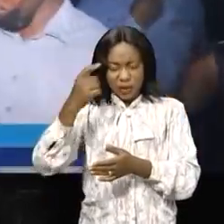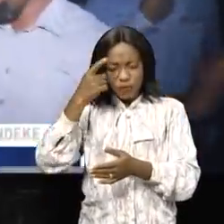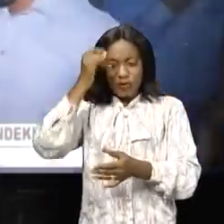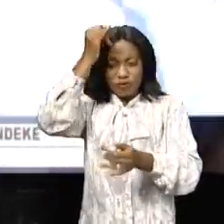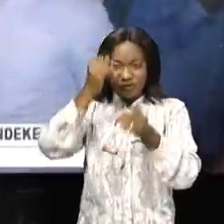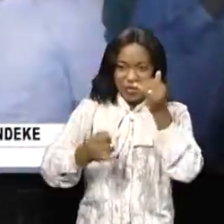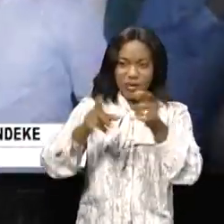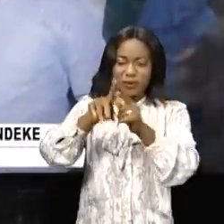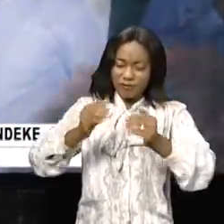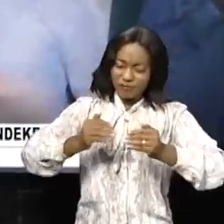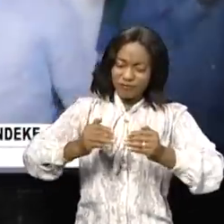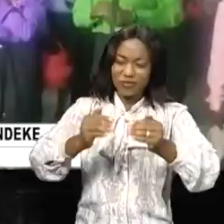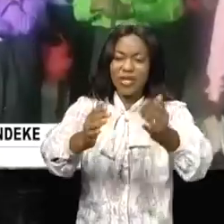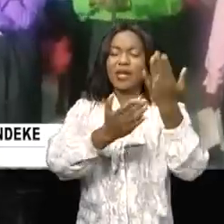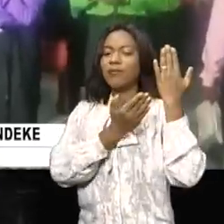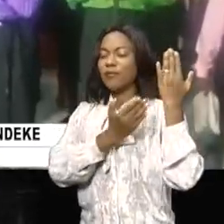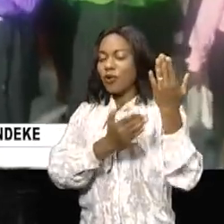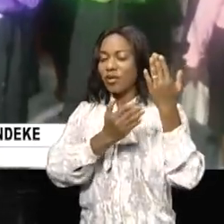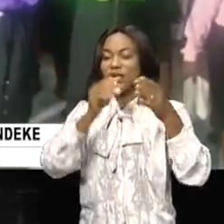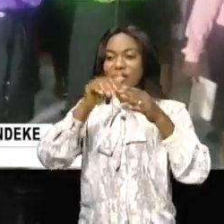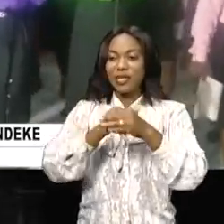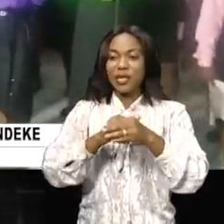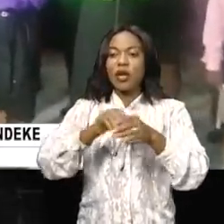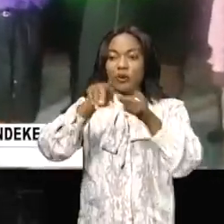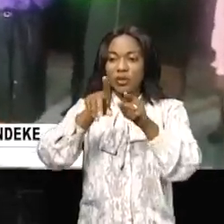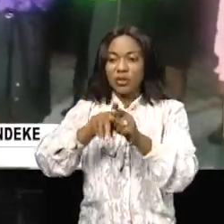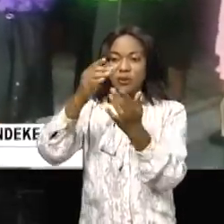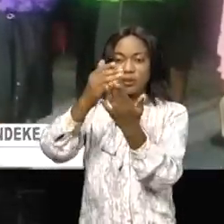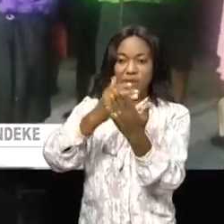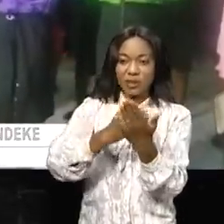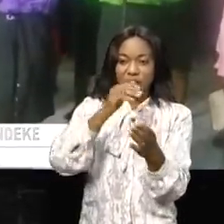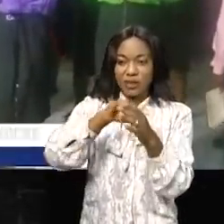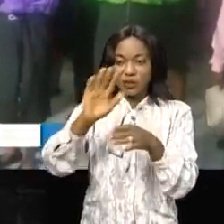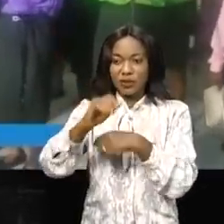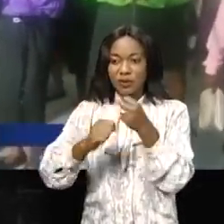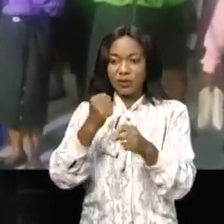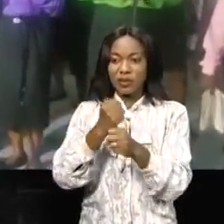terme les avancées significatives déjà enregistrées dans ce secteur.